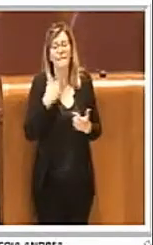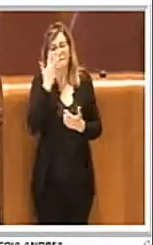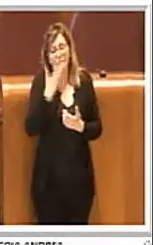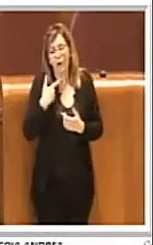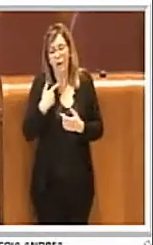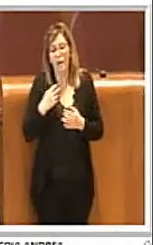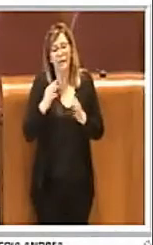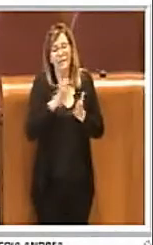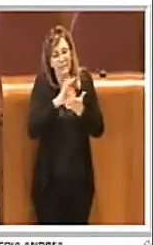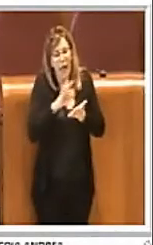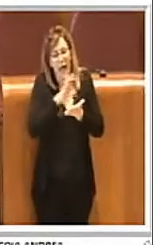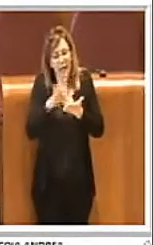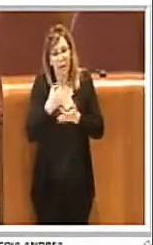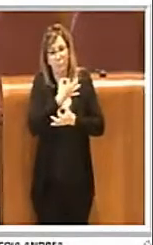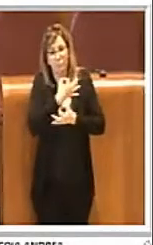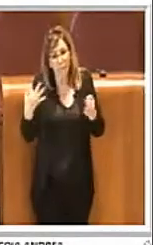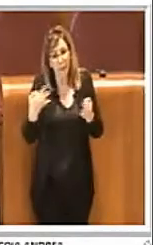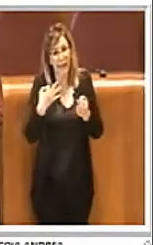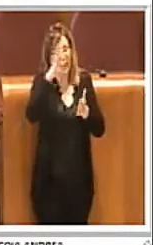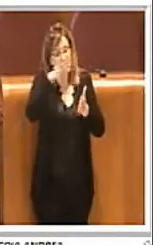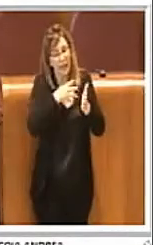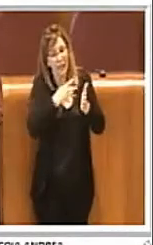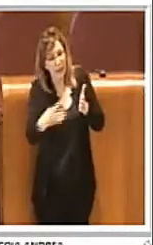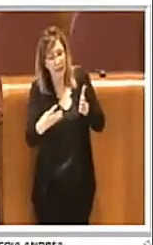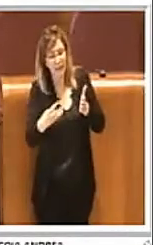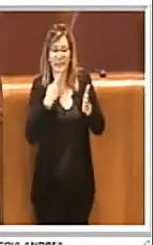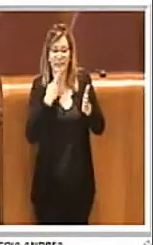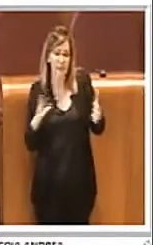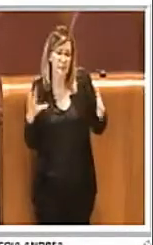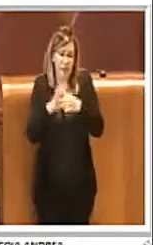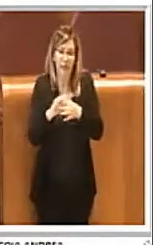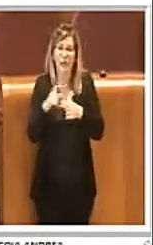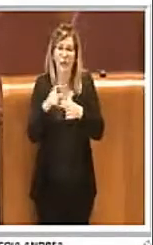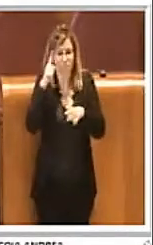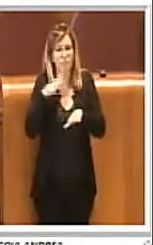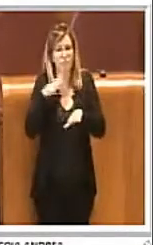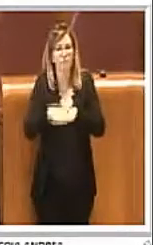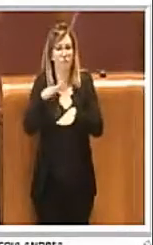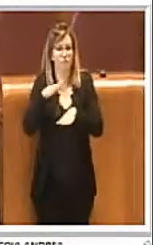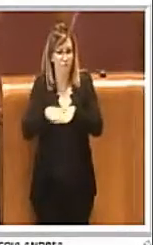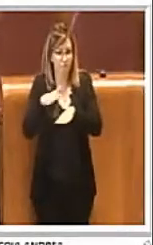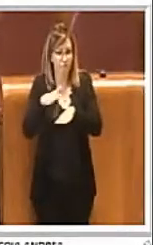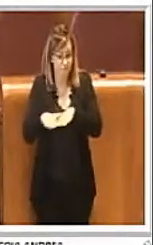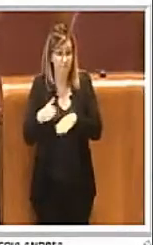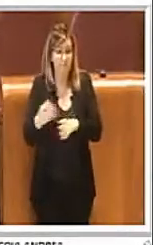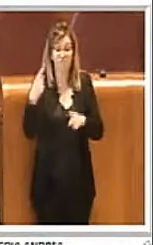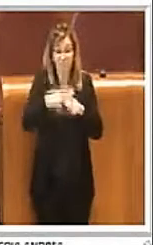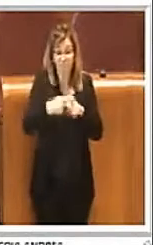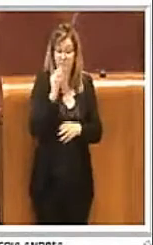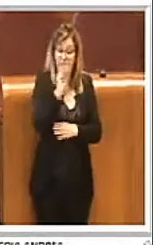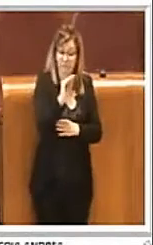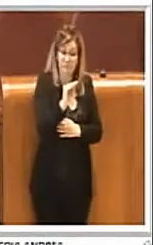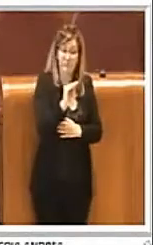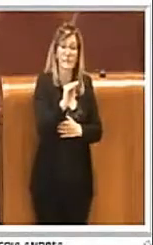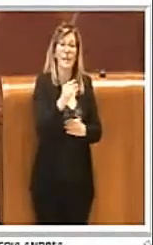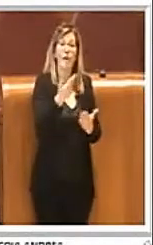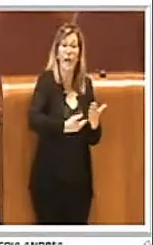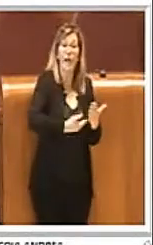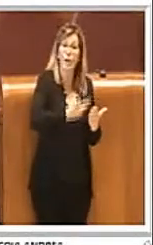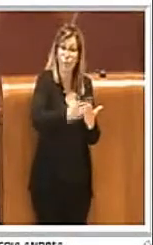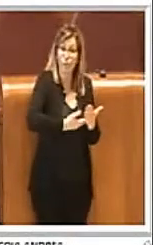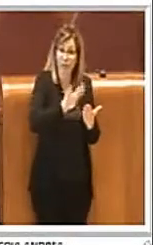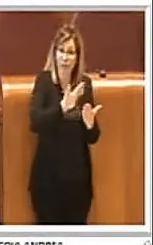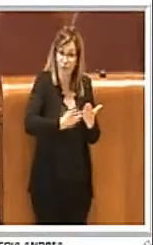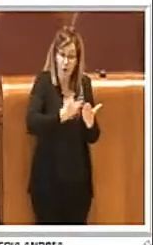raccolta con chi ha cognizione di causa. Chiediamo poi una fatturazione, qui non è banale, basata su un